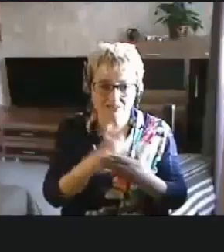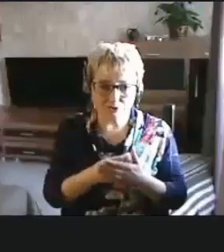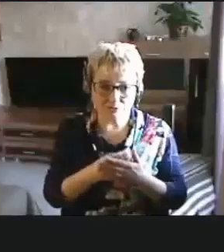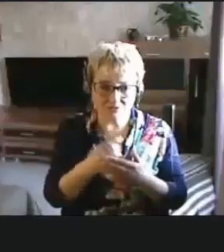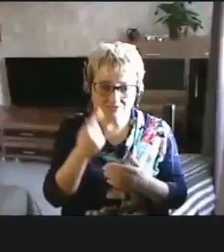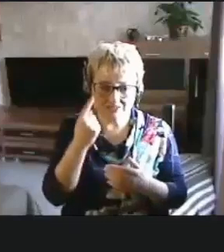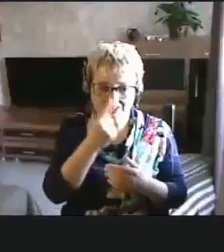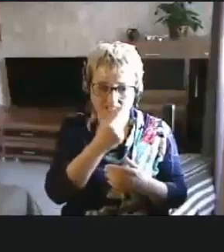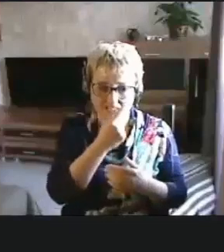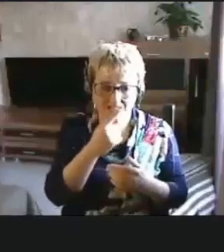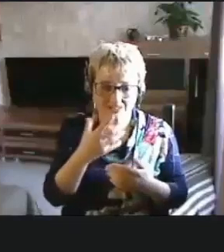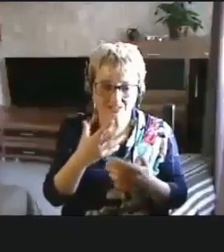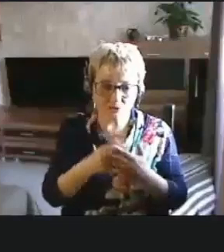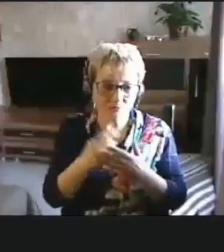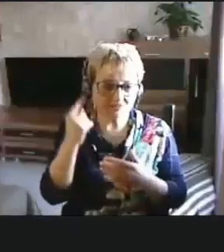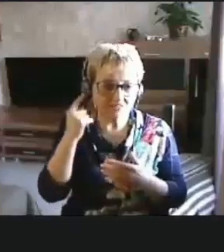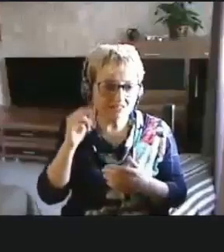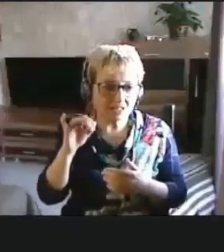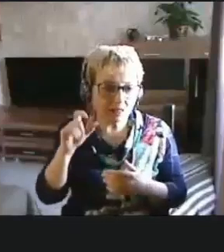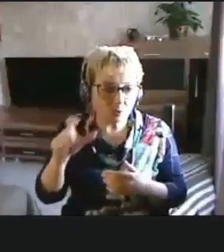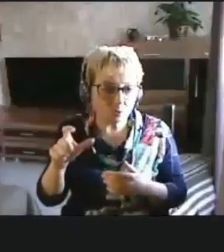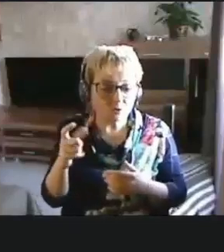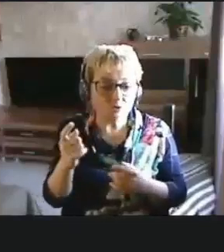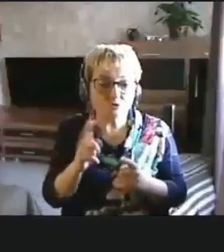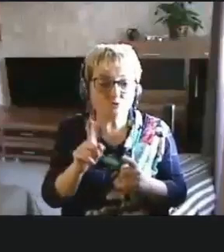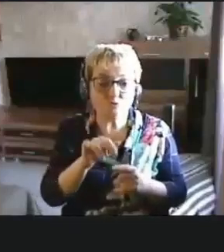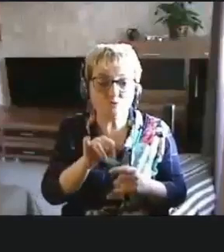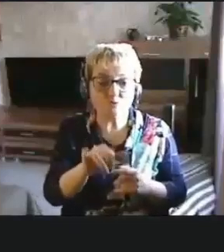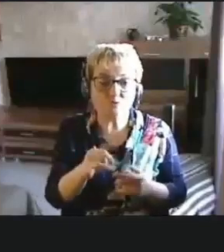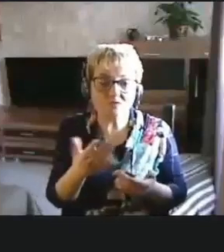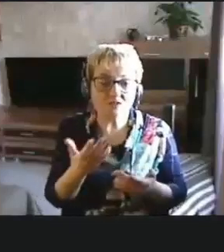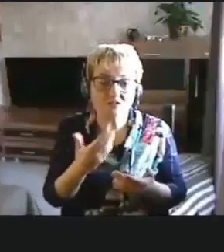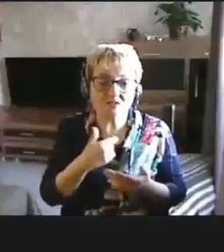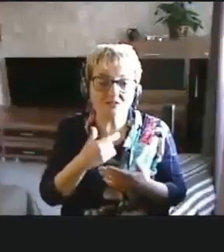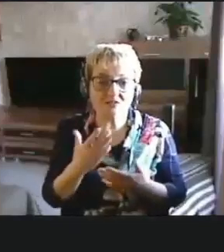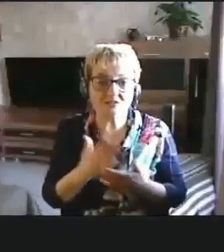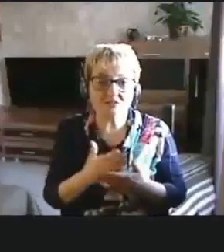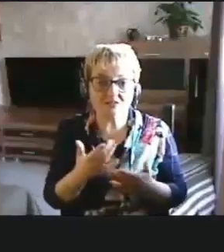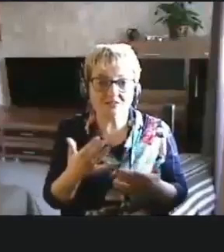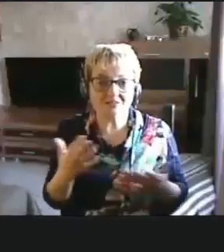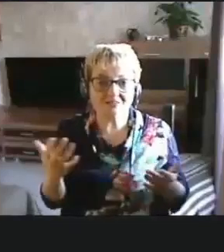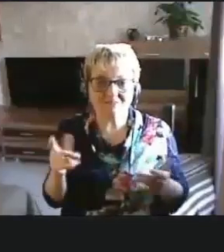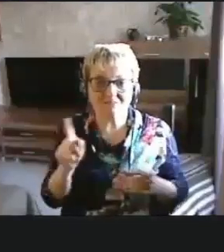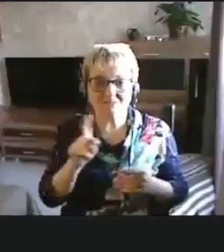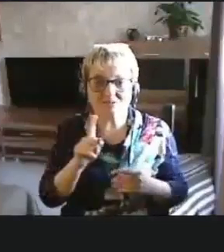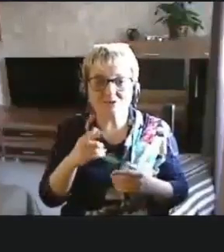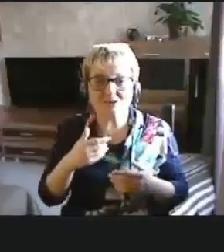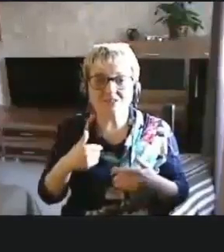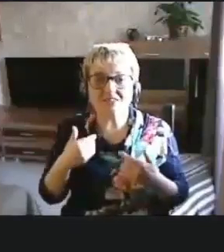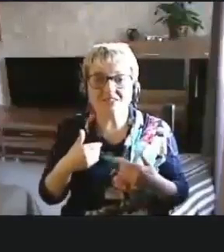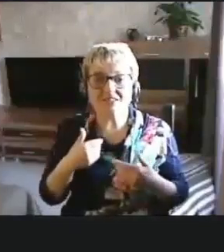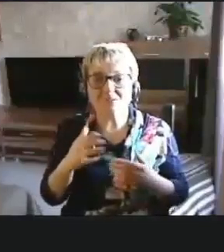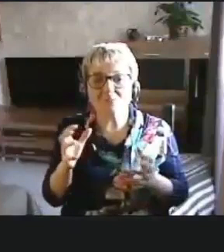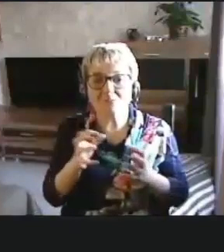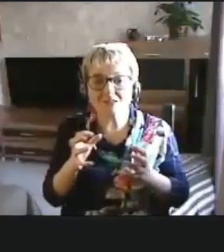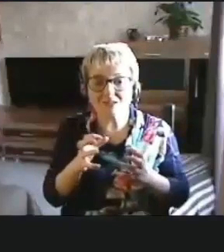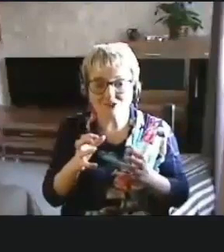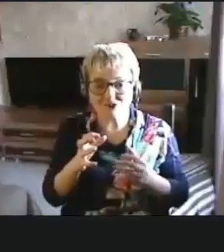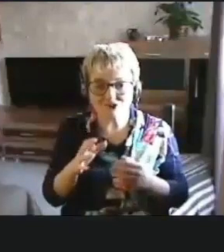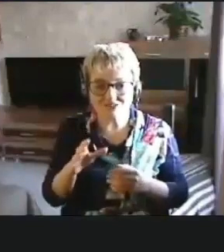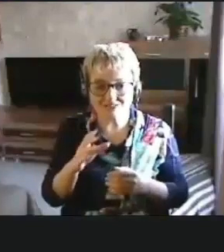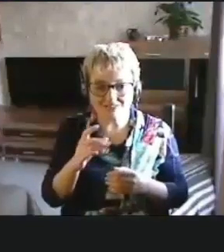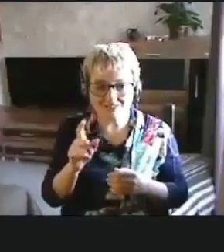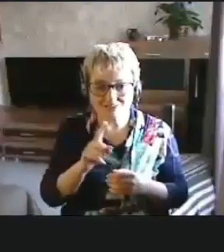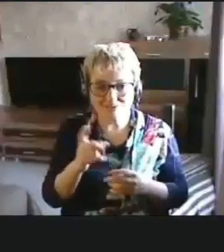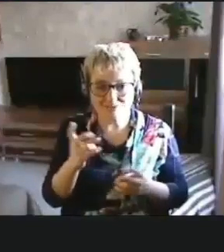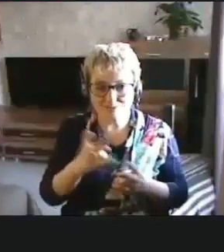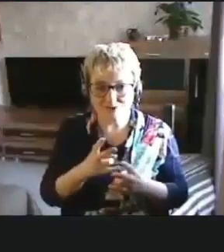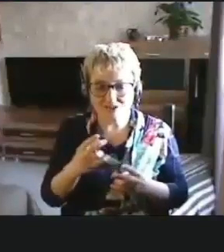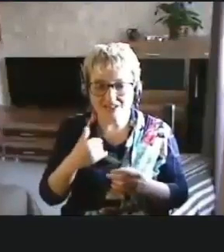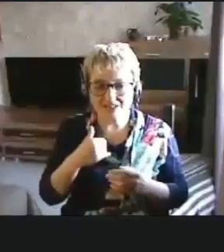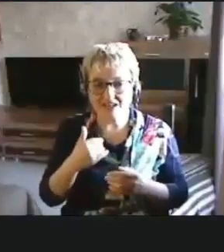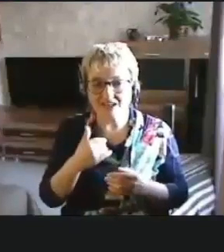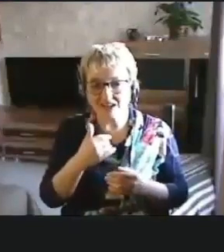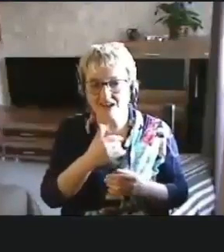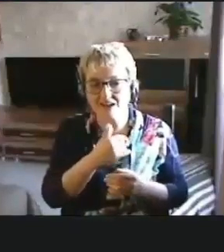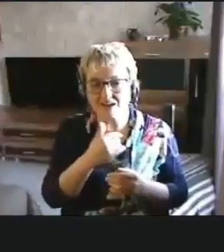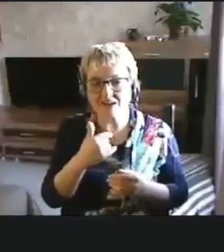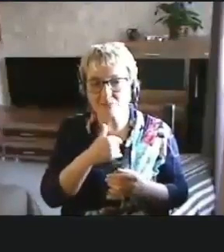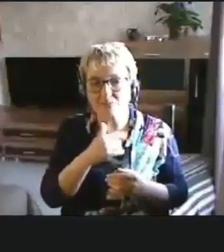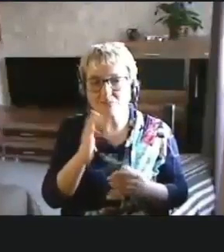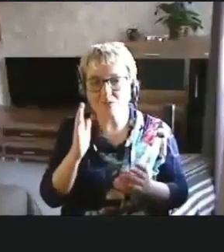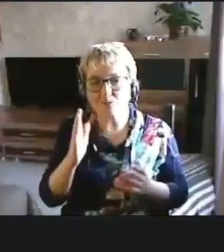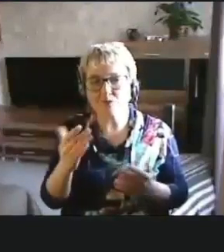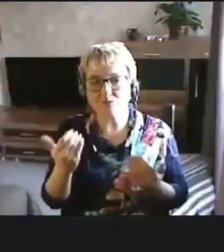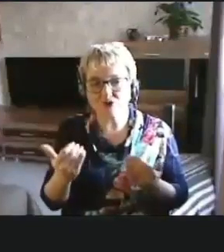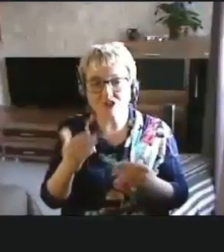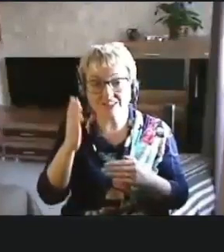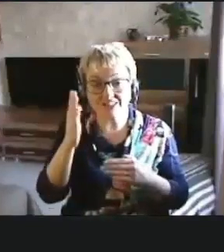Ну и собственный слух тоже, и собственное, что там еще у нас есть, что есть, целесообразно беречь. Ну, сейчас, кстати, еще вот мы сейчас